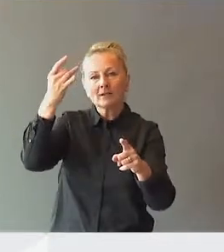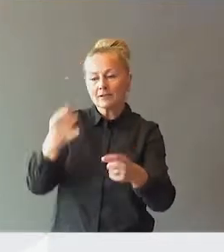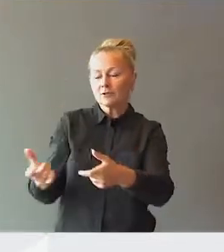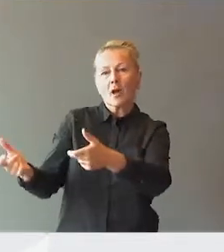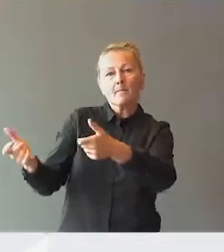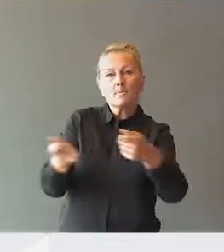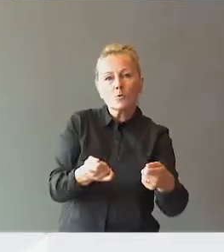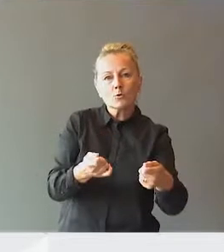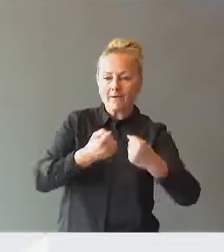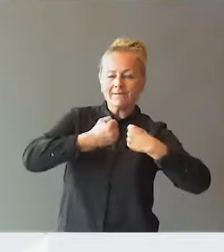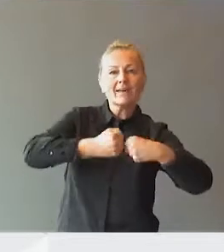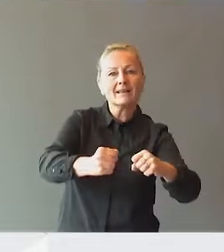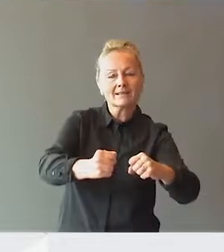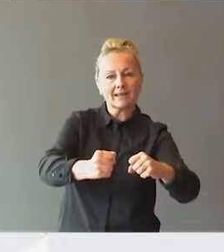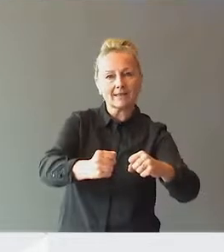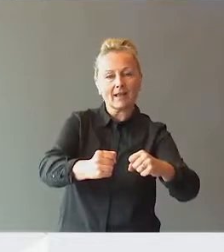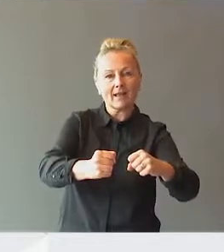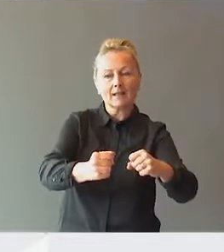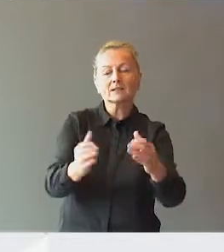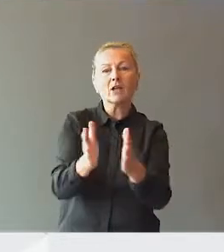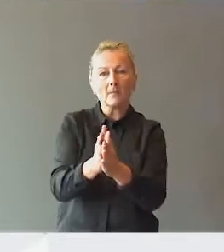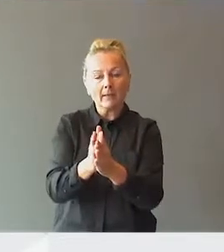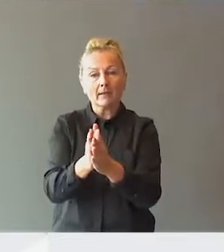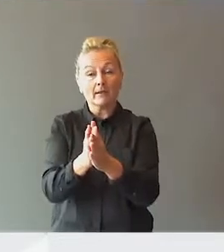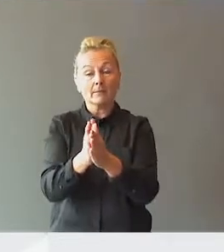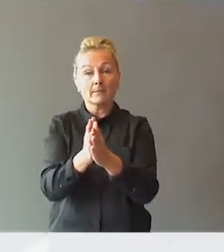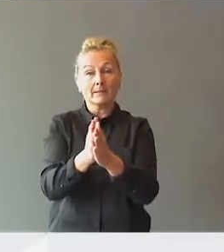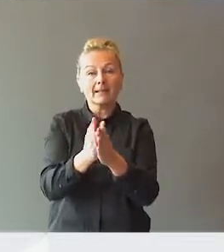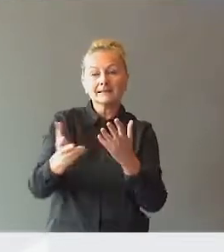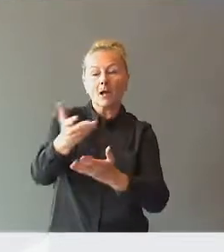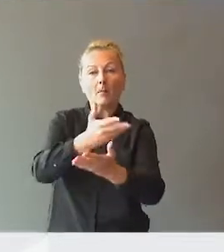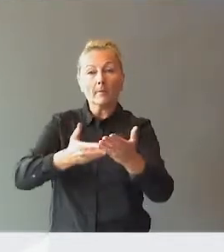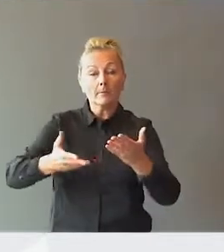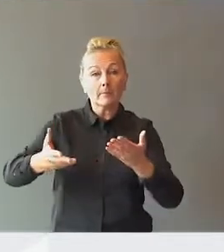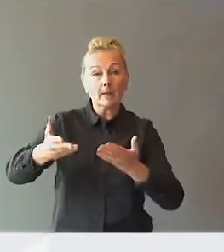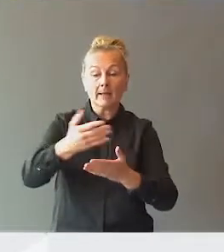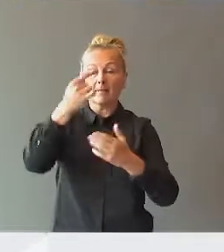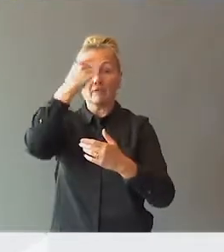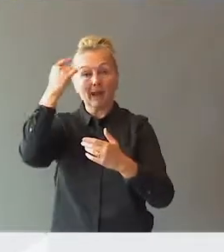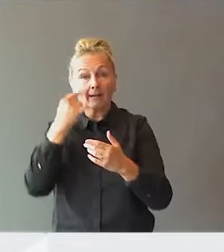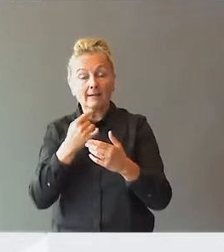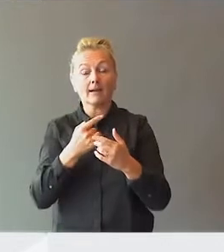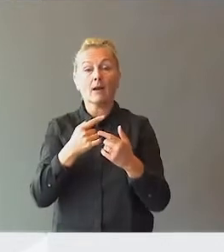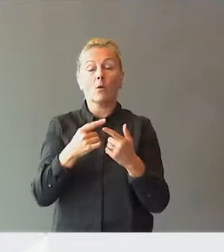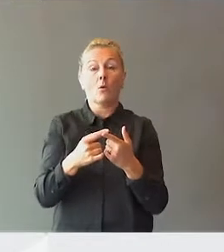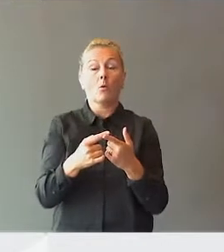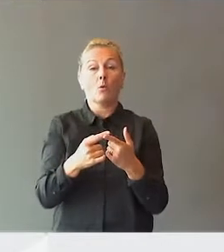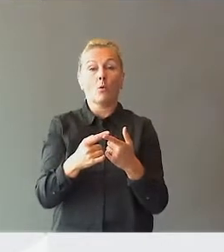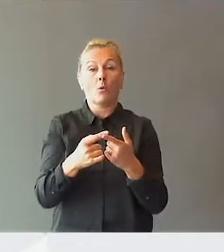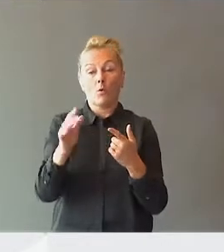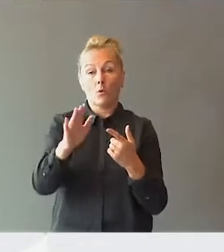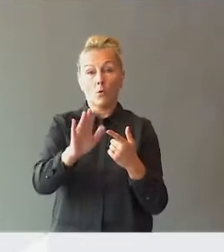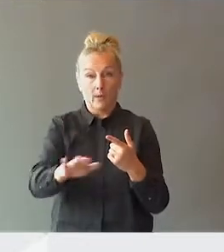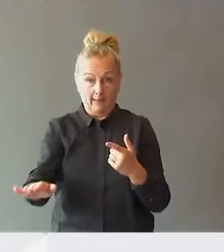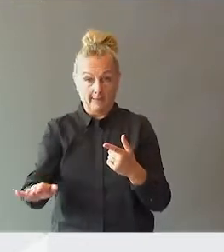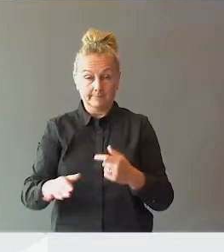å ta imot og kunne verksette dette sammen, i samarbeid med foreldre og unger.